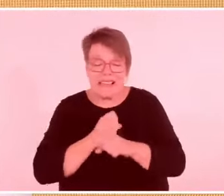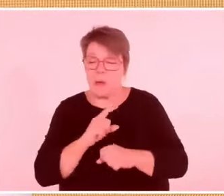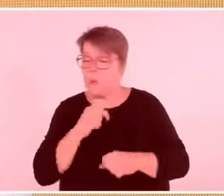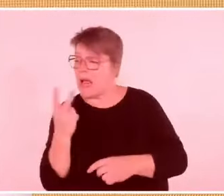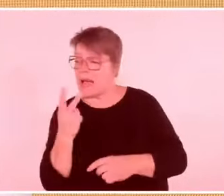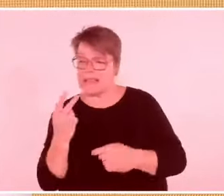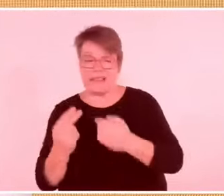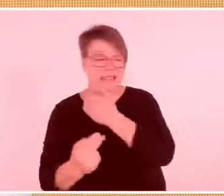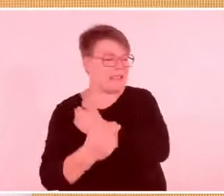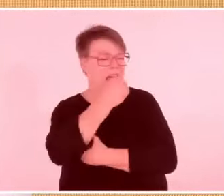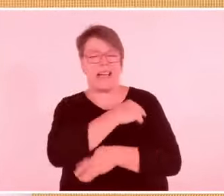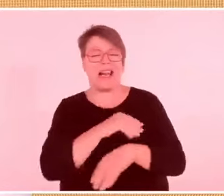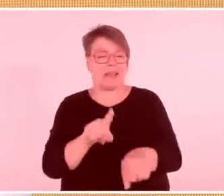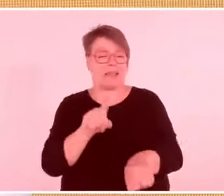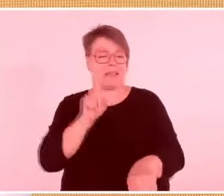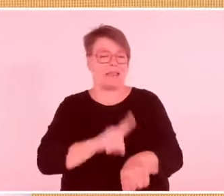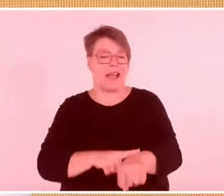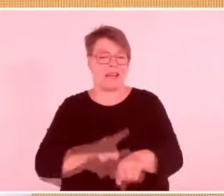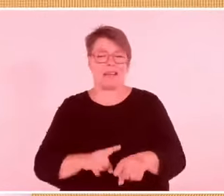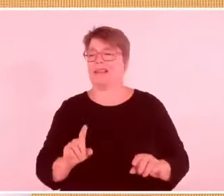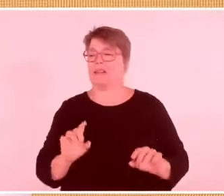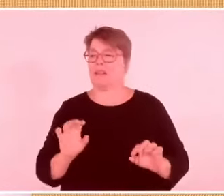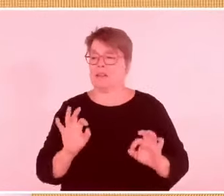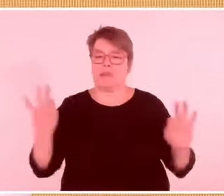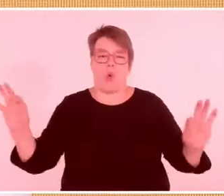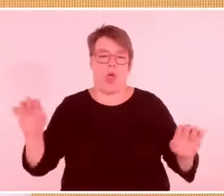hat man seine Seele verloren. Insbesondere heute,